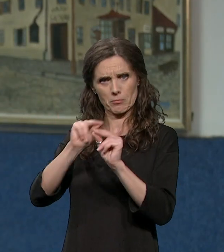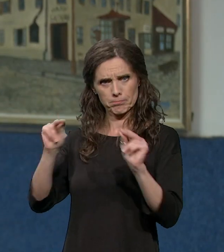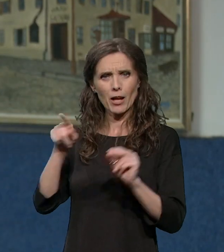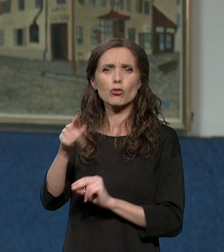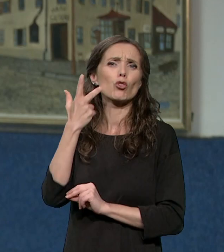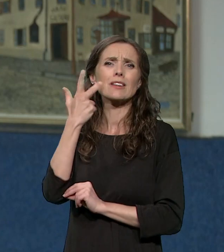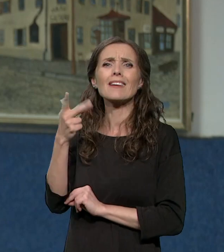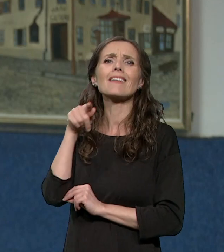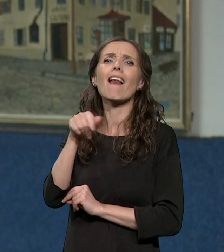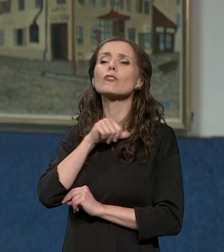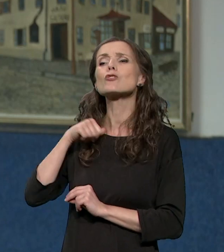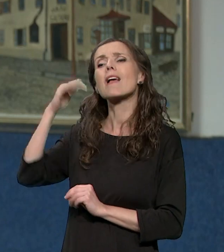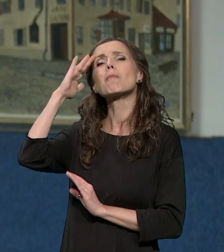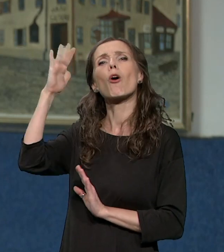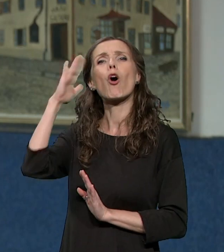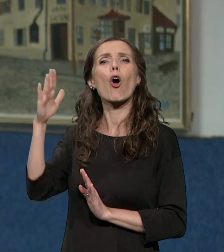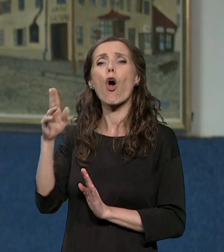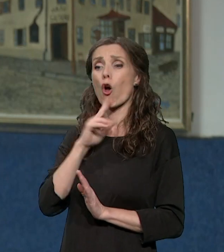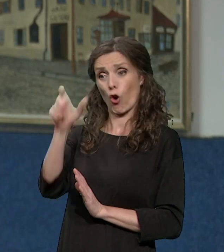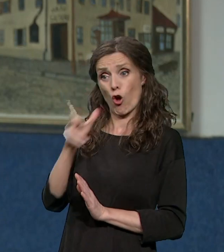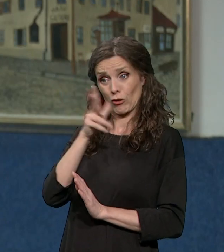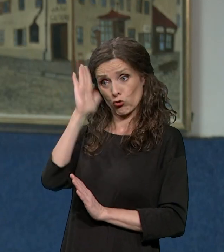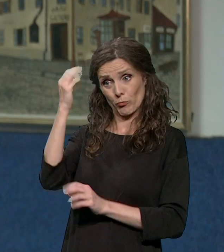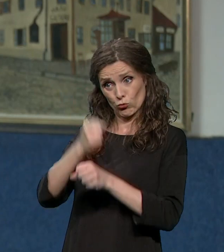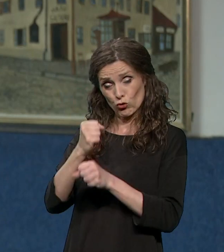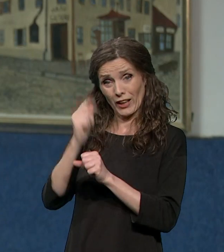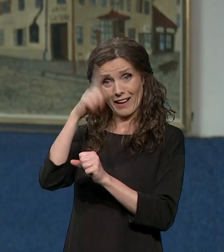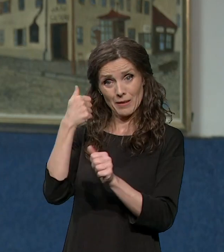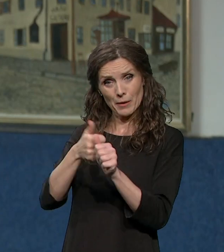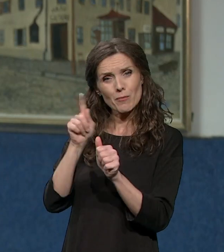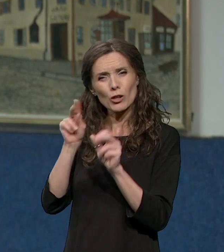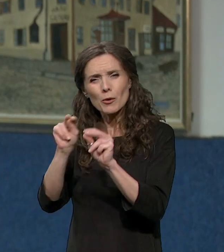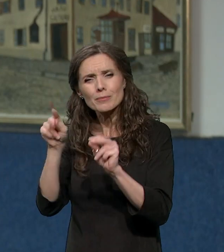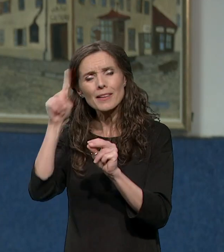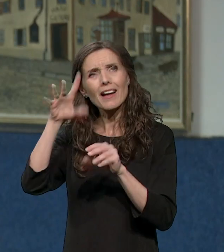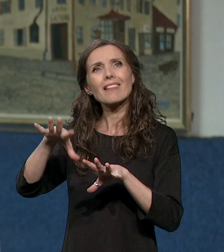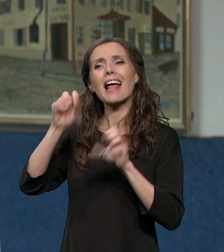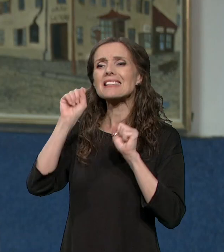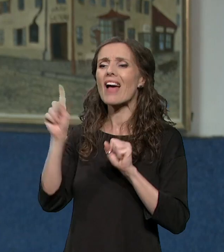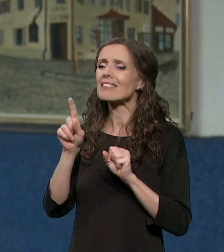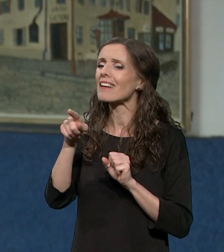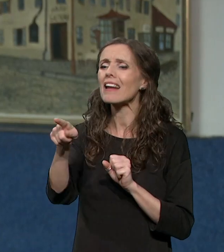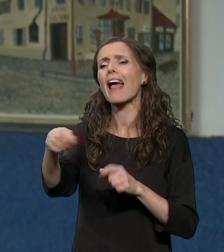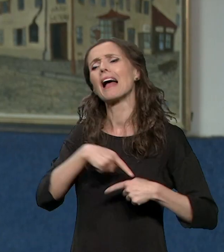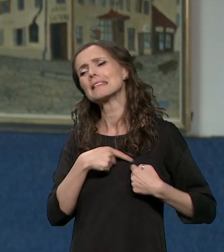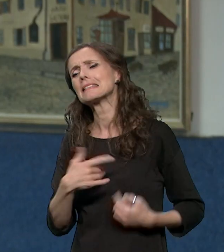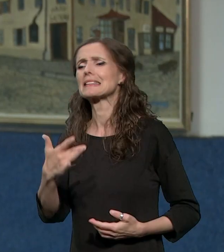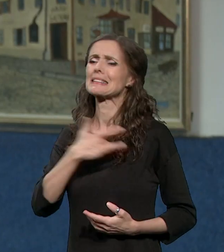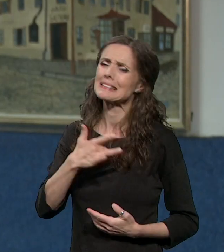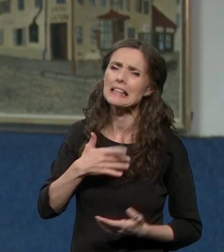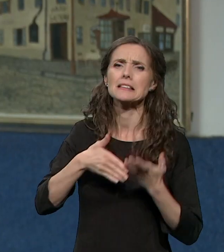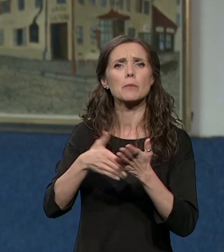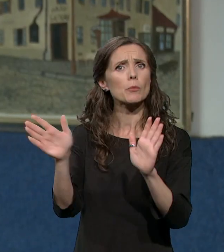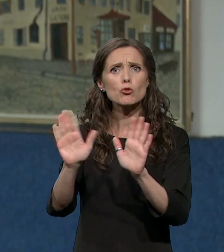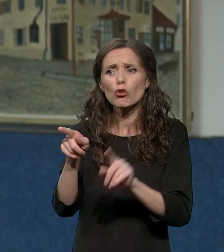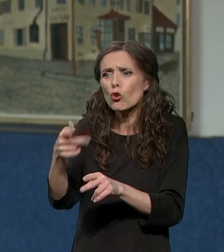ljudi koji hoće da rade kao asistenti i moraju da razumeju da to nije usluga dobrog srca humanih ljudi, nego da je zaista